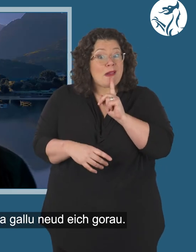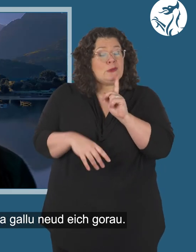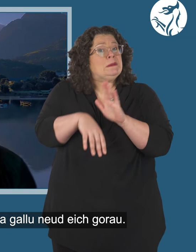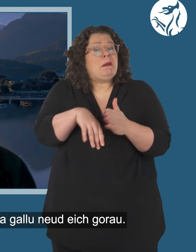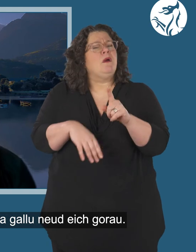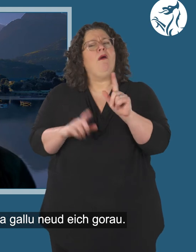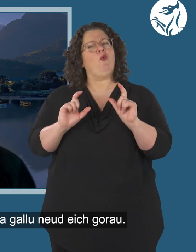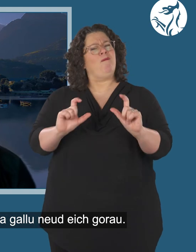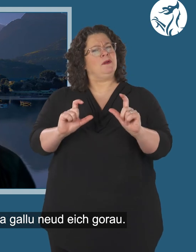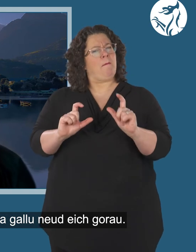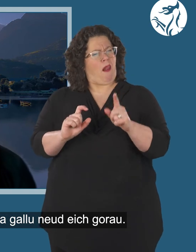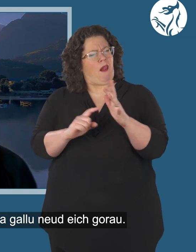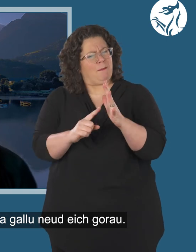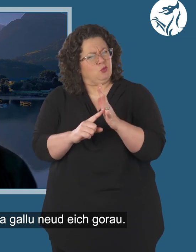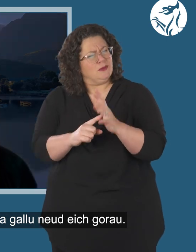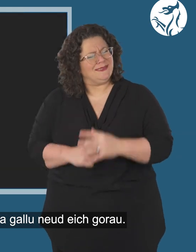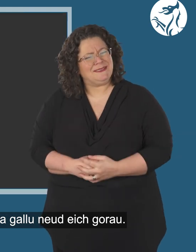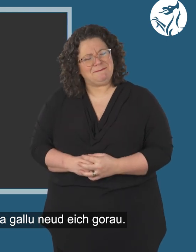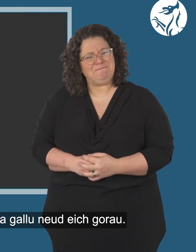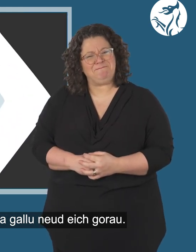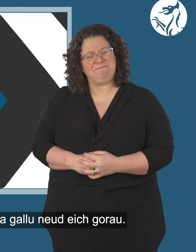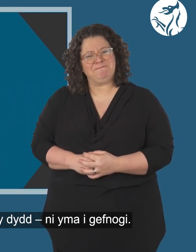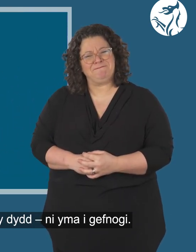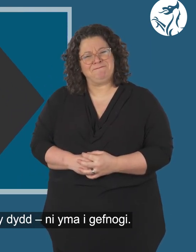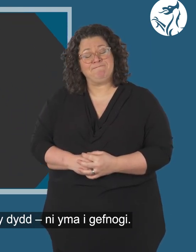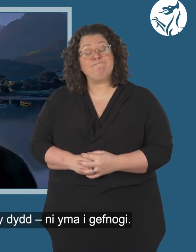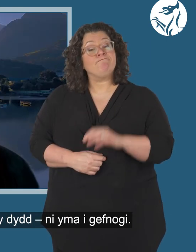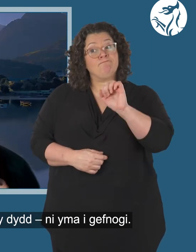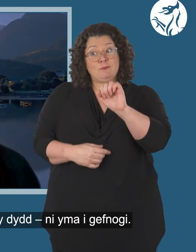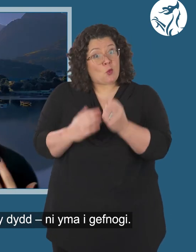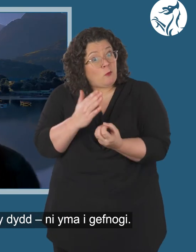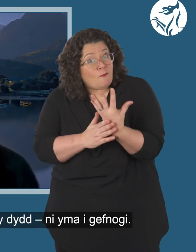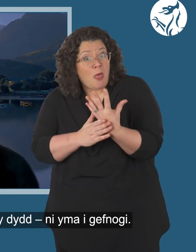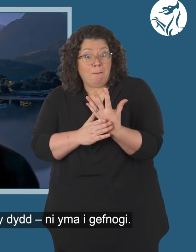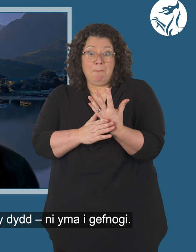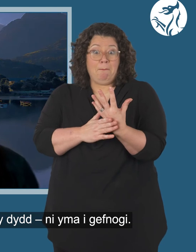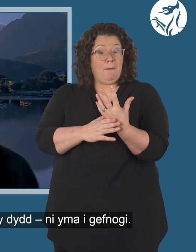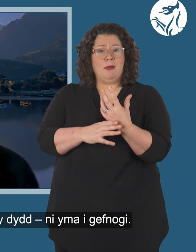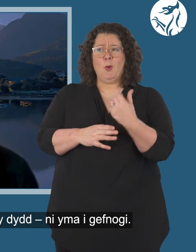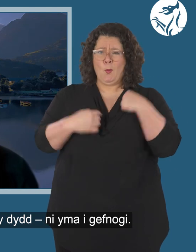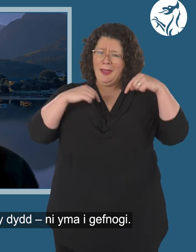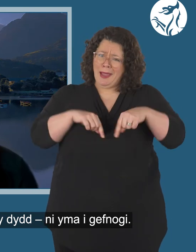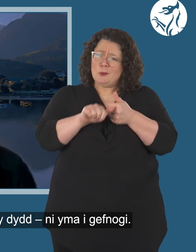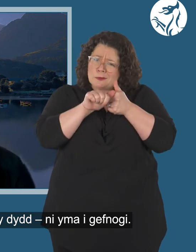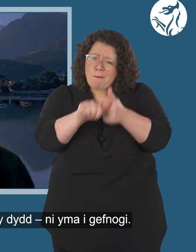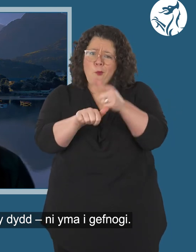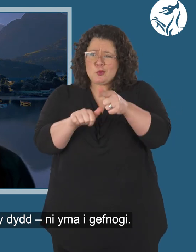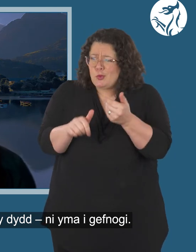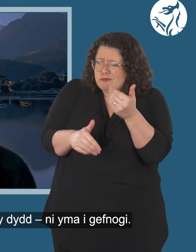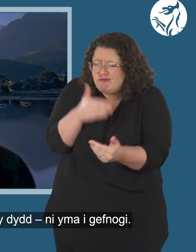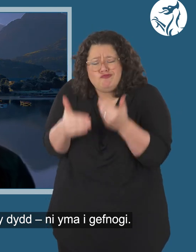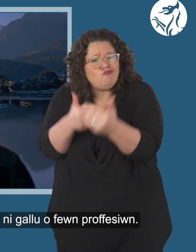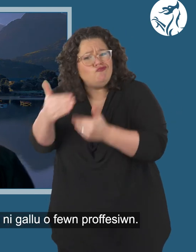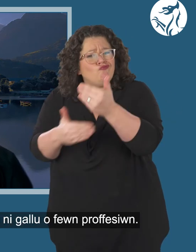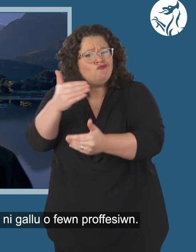fod yn gyffyrddus a gall chi wneud eich gorau. Eich datblygiad chi yw e, ar dywedd y dyd ni yma i